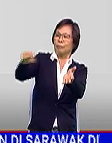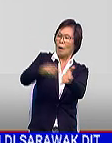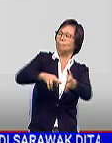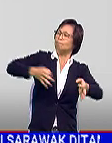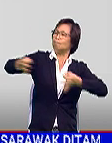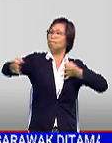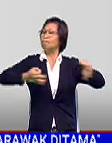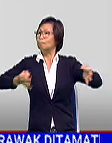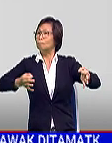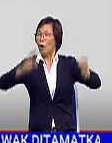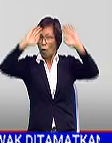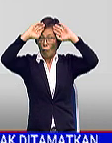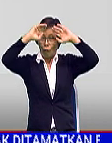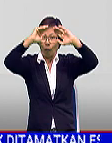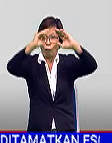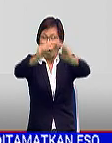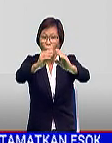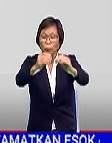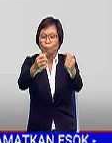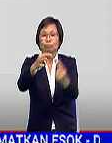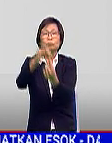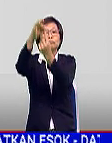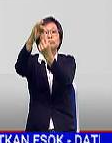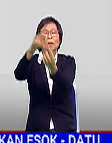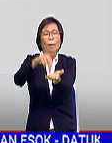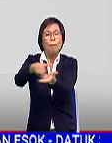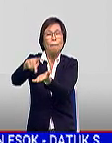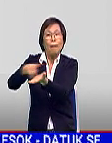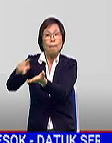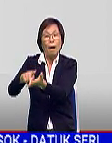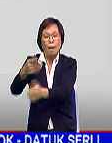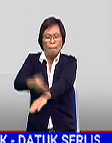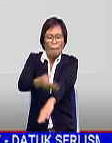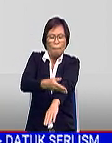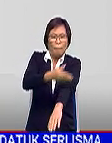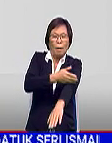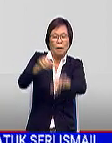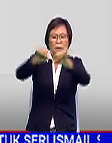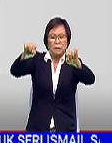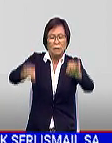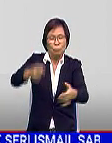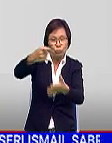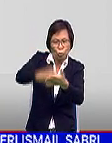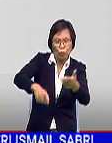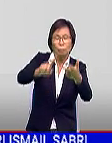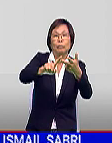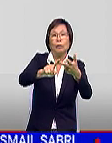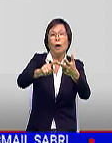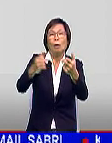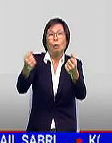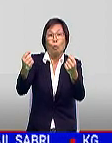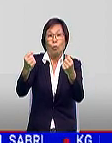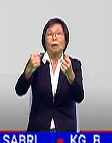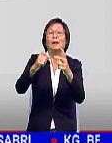menjelaskan, fokus diberi kepada pengutamaan perbelanjaan, penambahbaikan sistem cukai, penguatkuasaan lebih